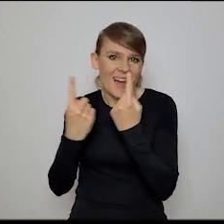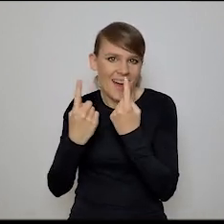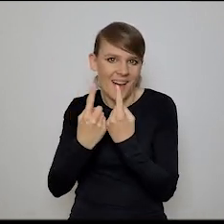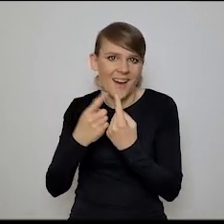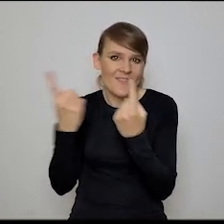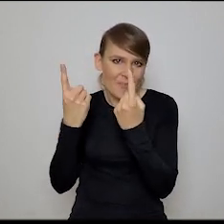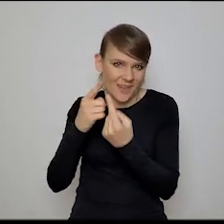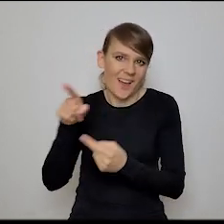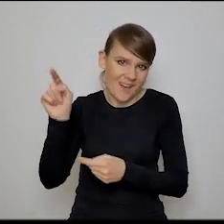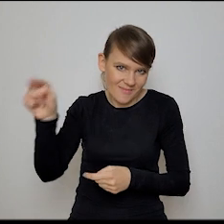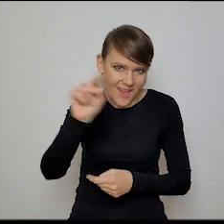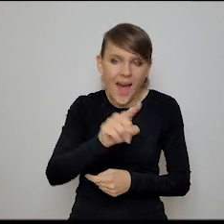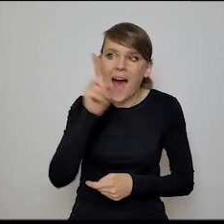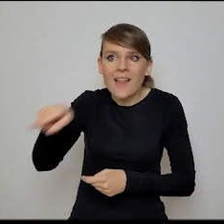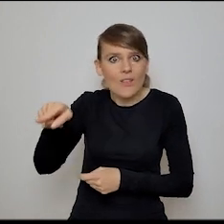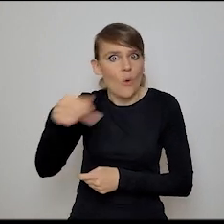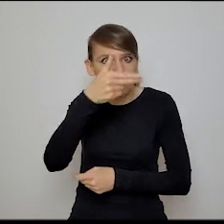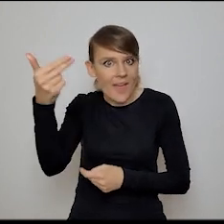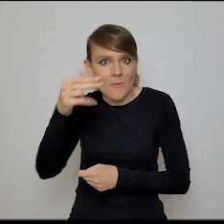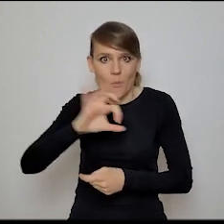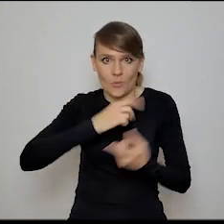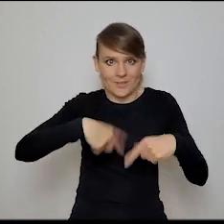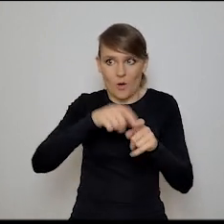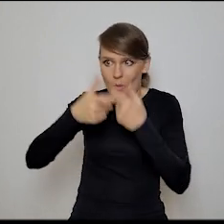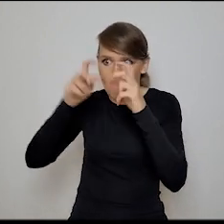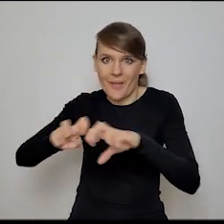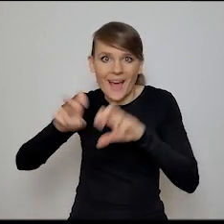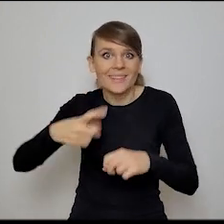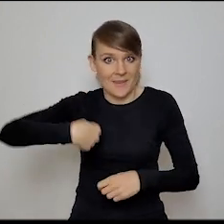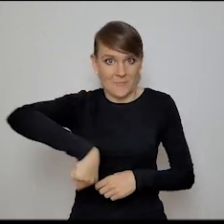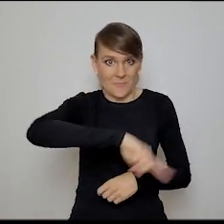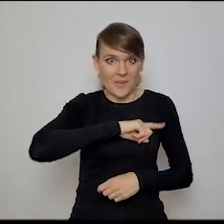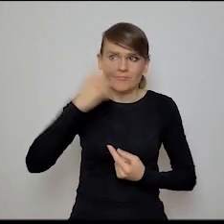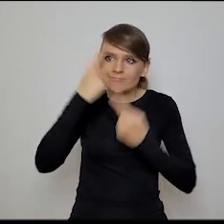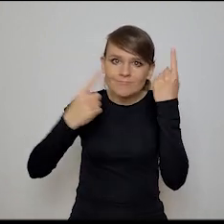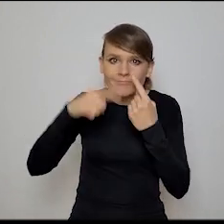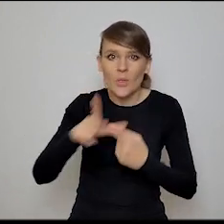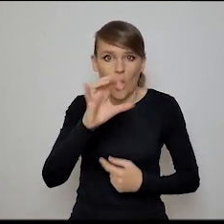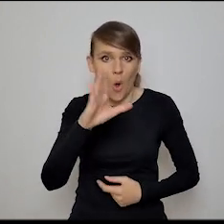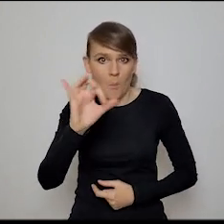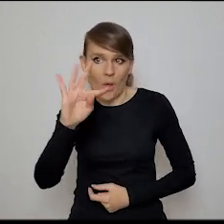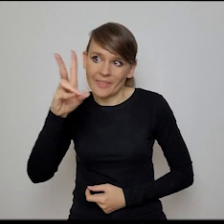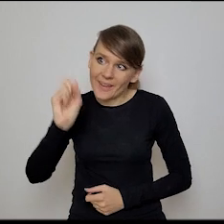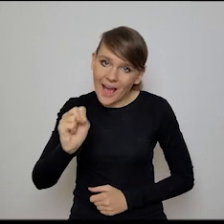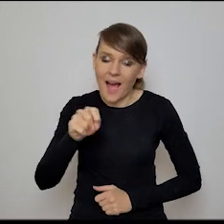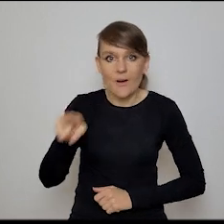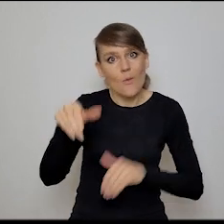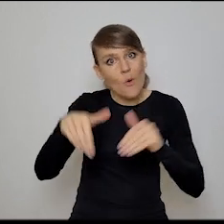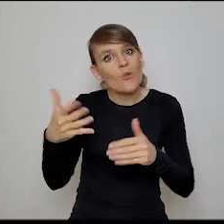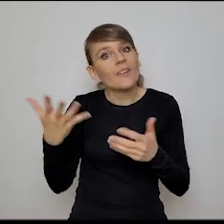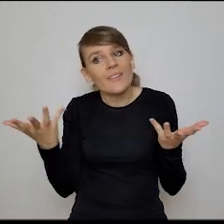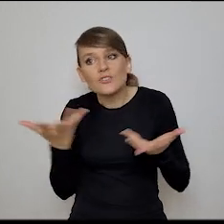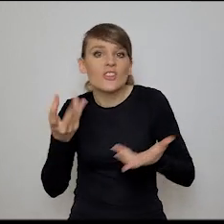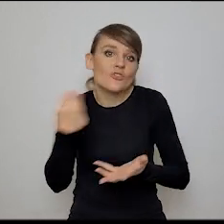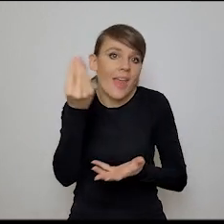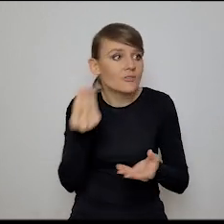industrialnych, ale to jest też taki duży temat badawczy dla mojego zespołu, bo my się zastanawiamy, czy ten model kobotyki można jeszcze gdzieś wprowadzić i gdzie go